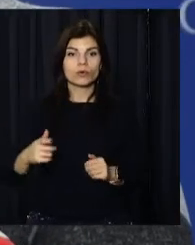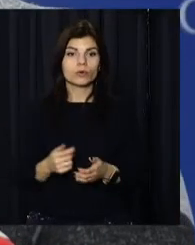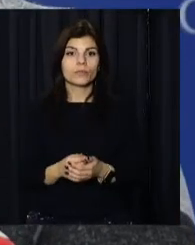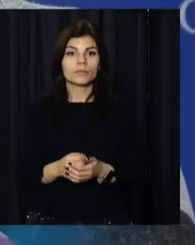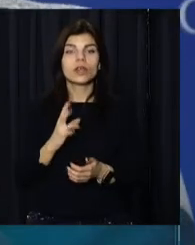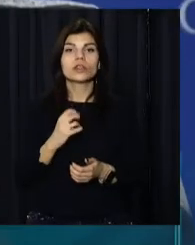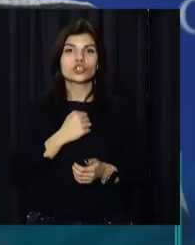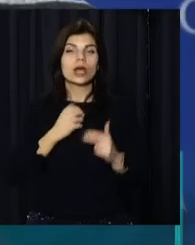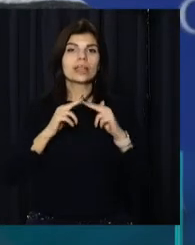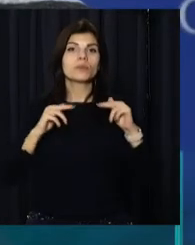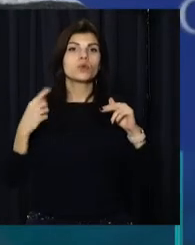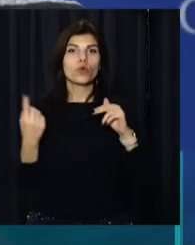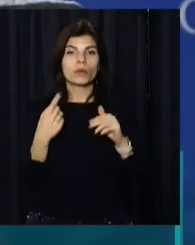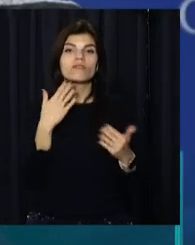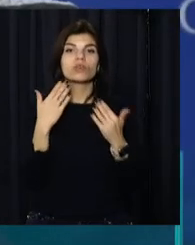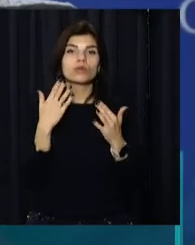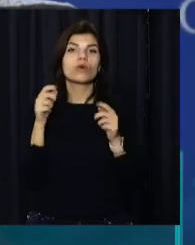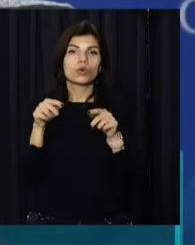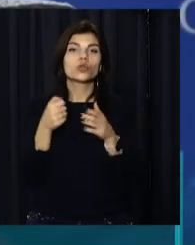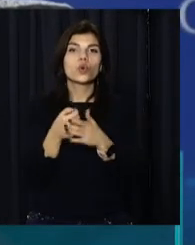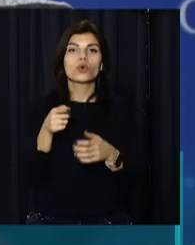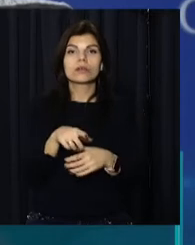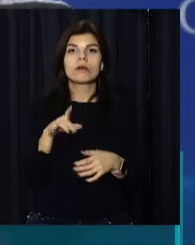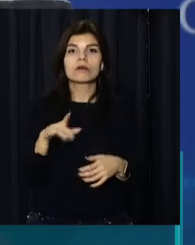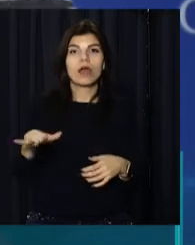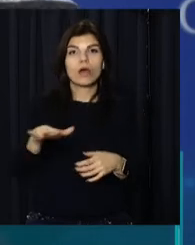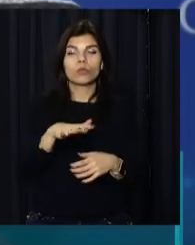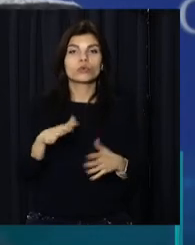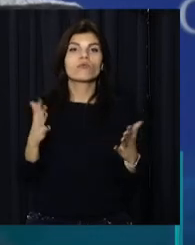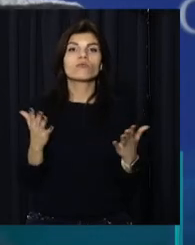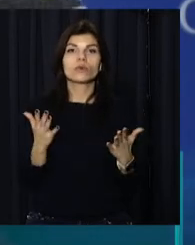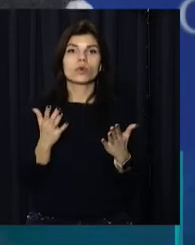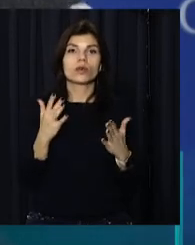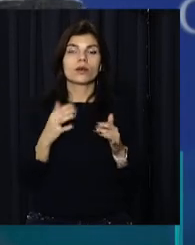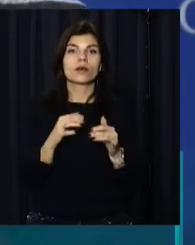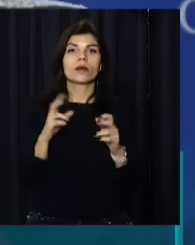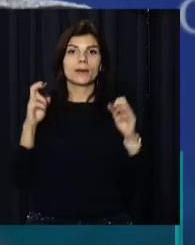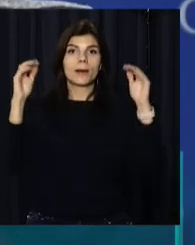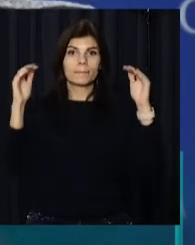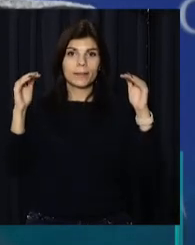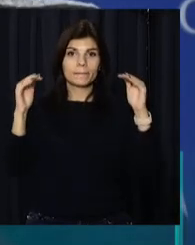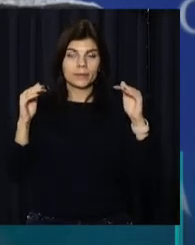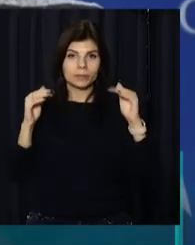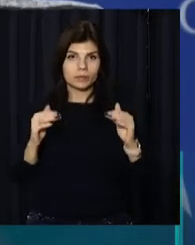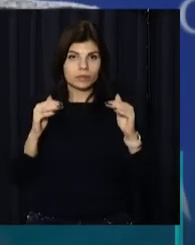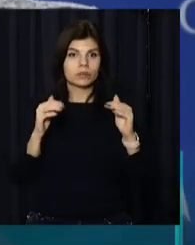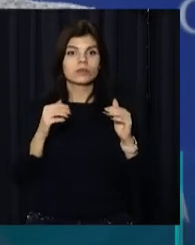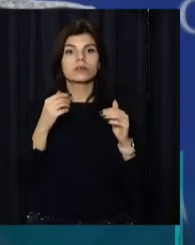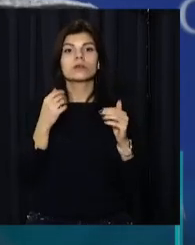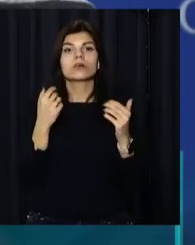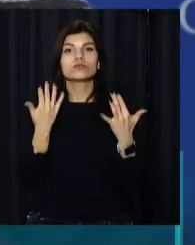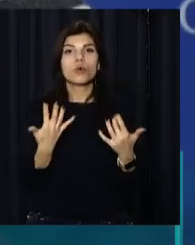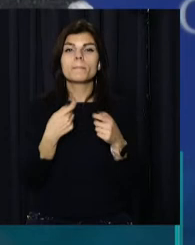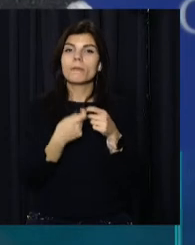на жаль, Дніпропетровська область відноситься саме до тих регіонів, вкотрі темпи зниження епідемічного процесу настільки